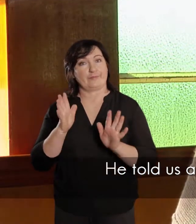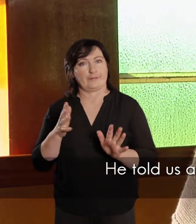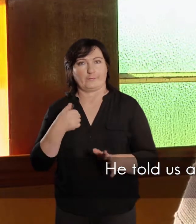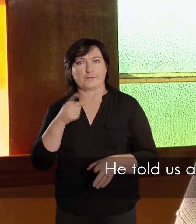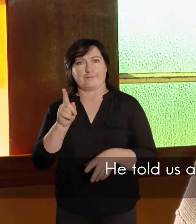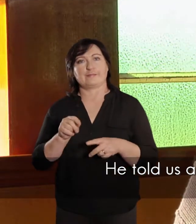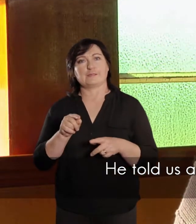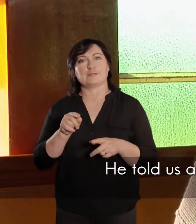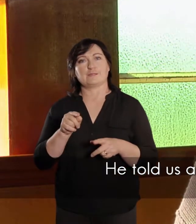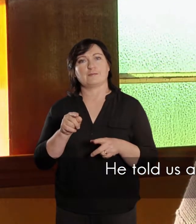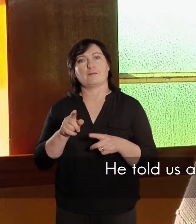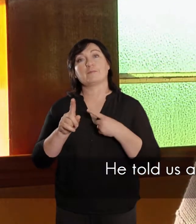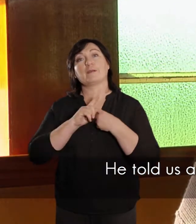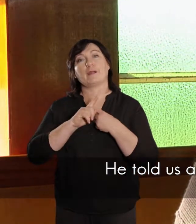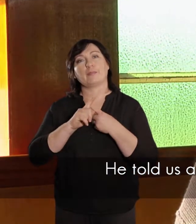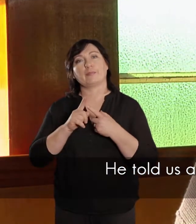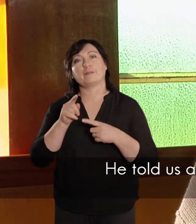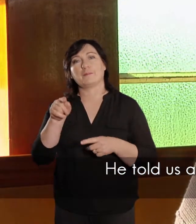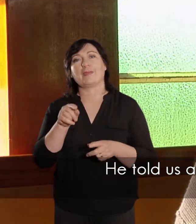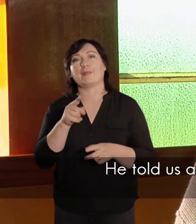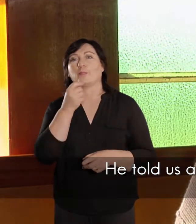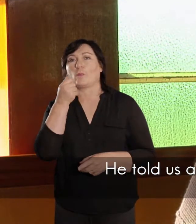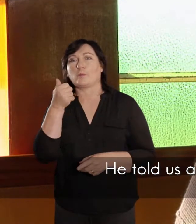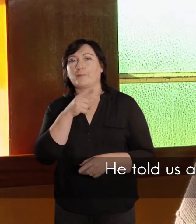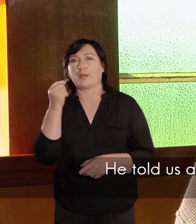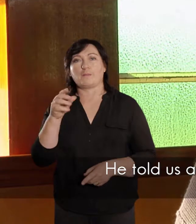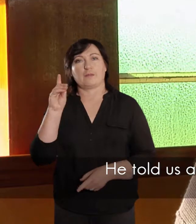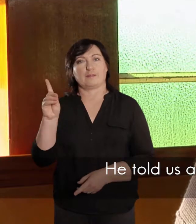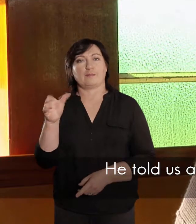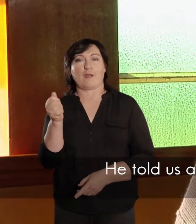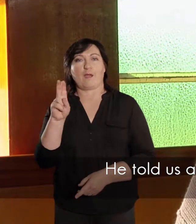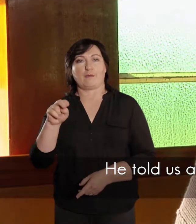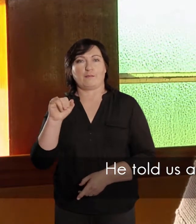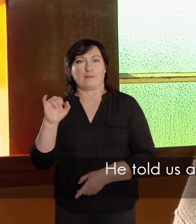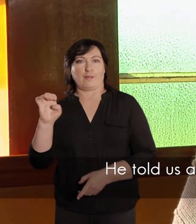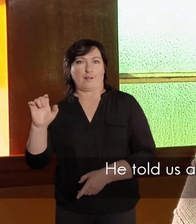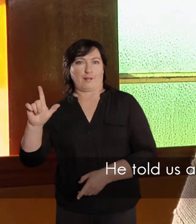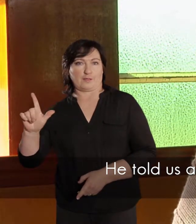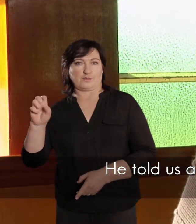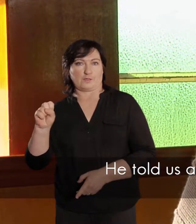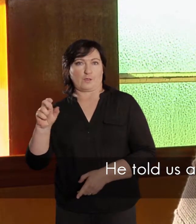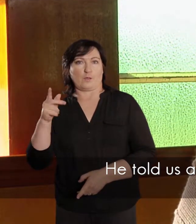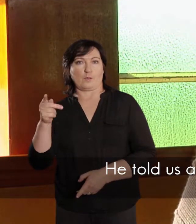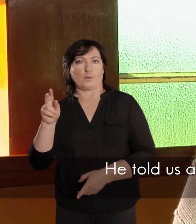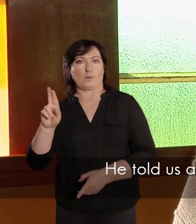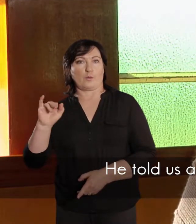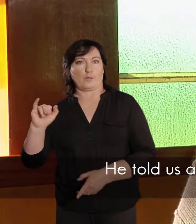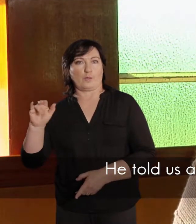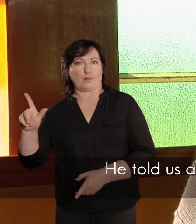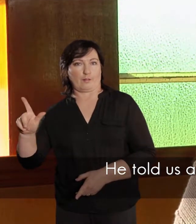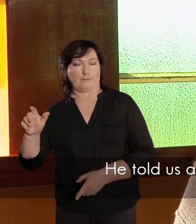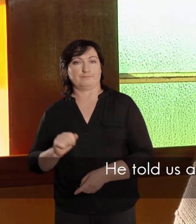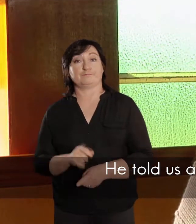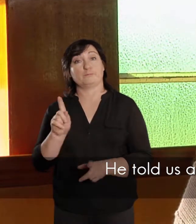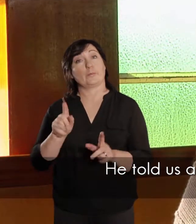ons, hy was destijds op Daniels kuil, vir die kant, en toe moest hy